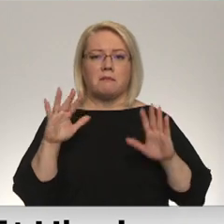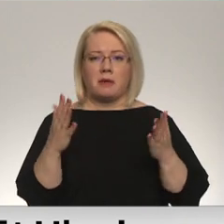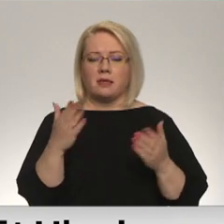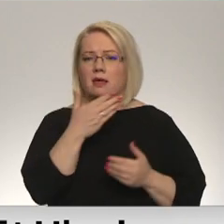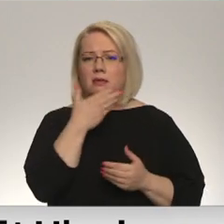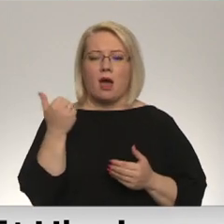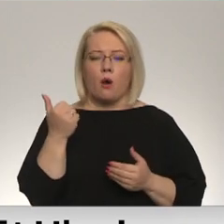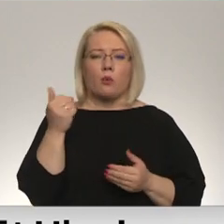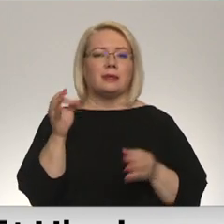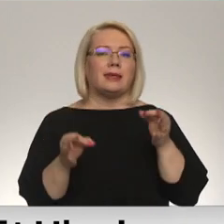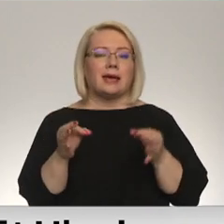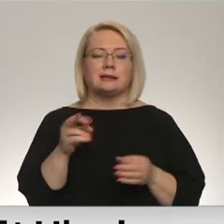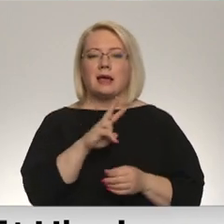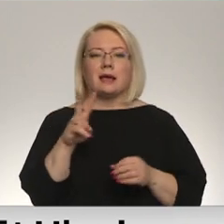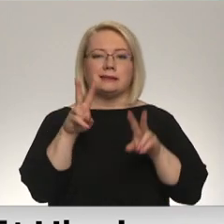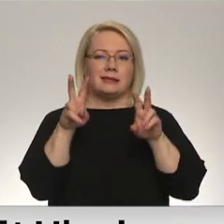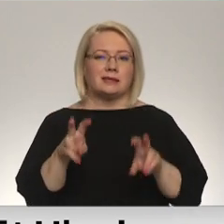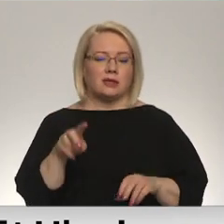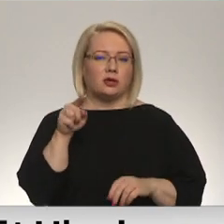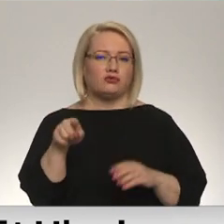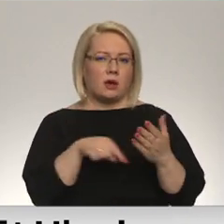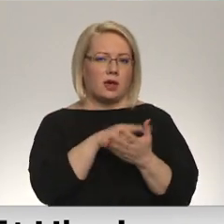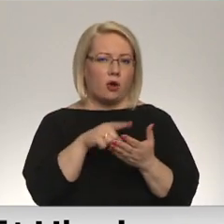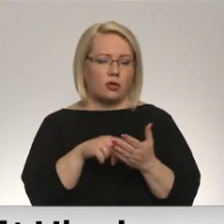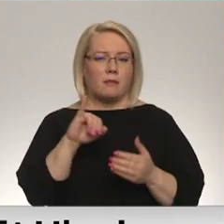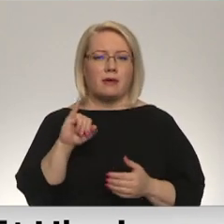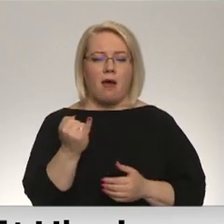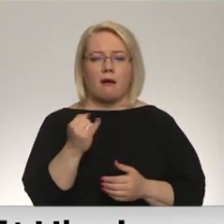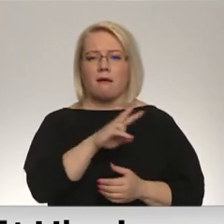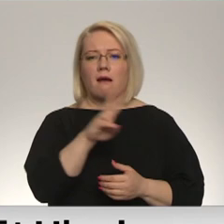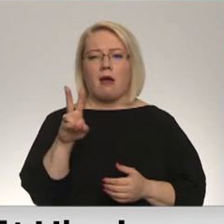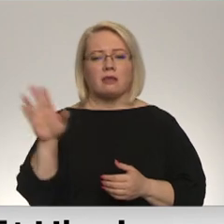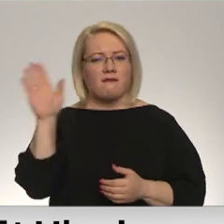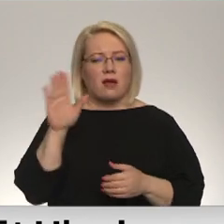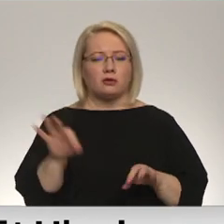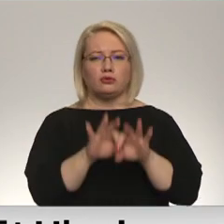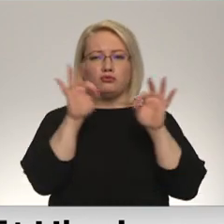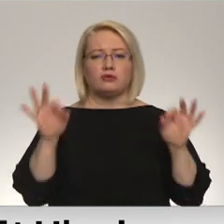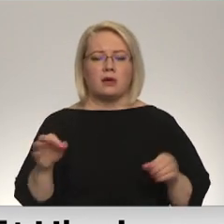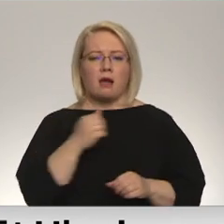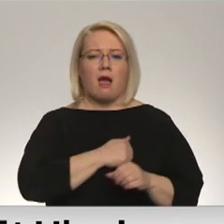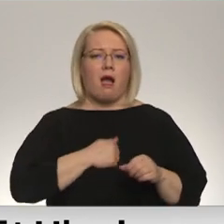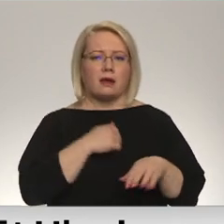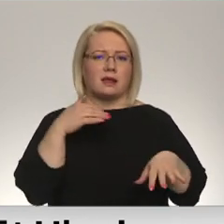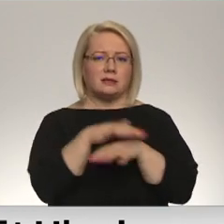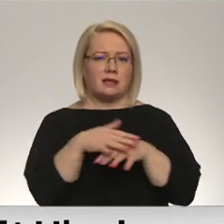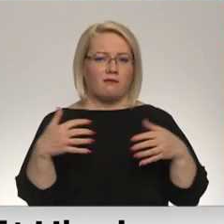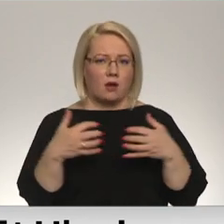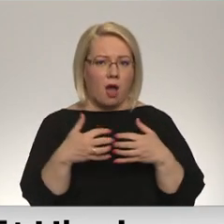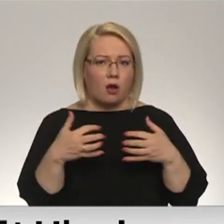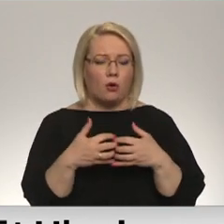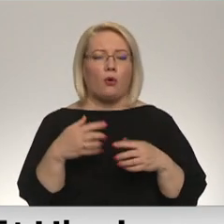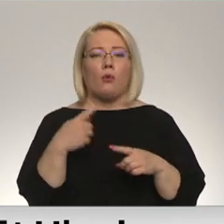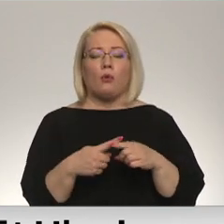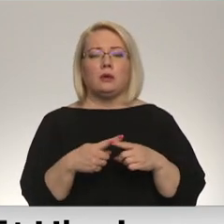nav tiesas, kas skatīt šo jautājumu gadījumiem, ja kāda valsts tomēr uzsākt agresīvu karu. Tādēļ